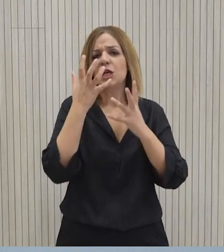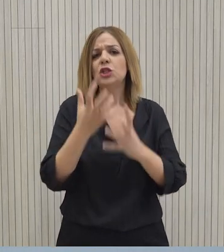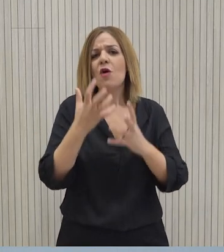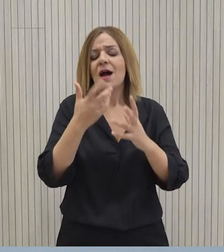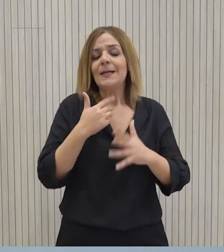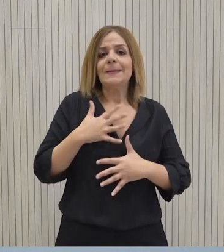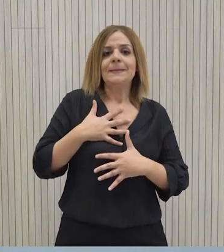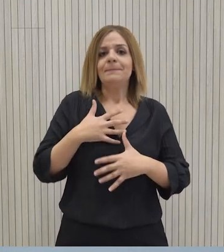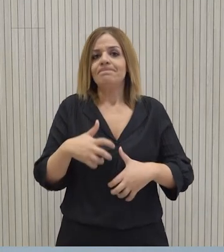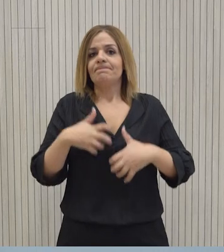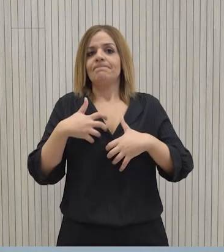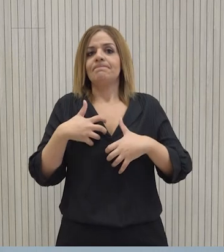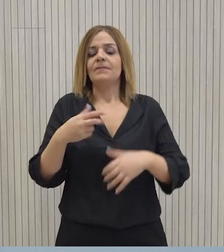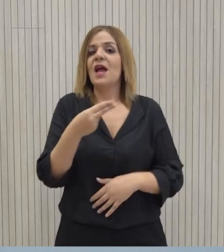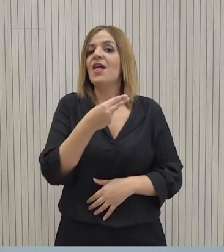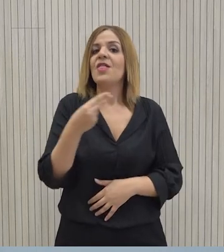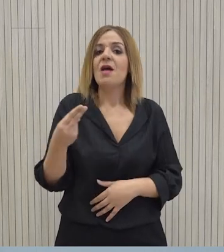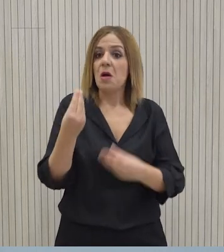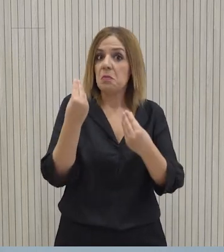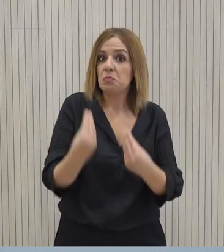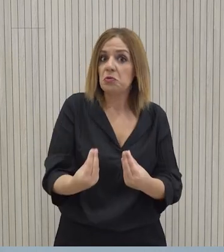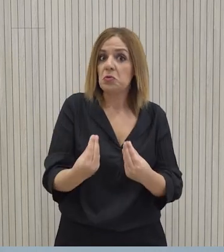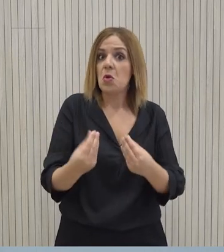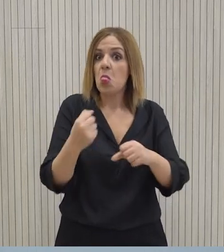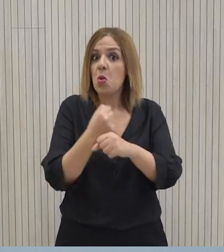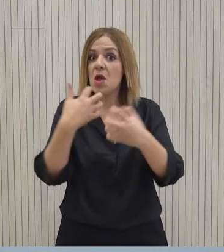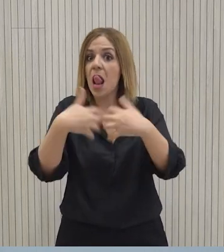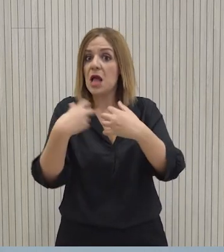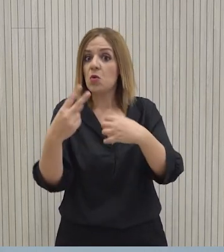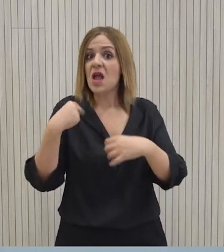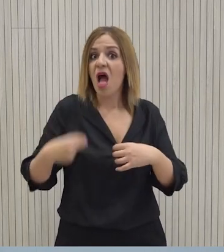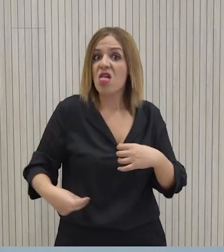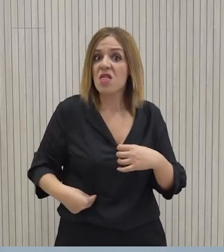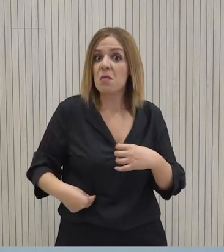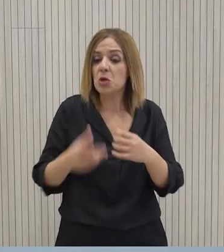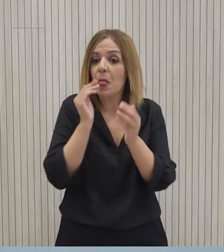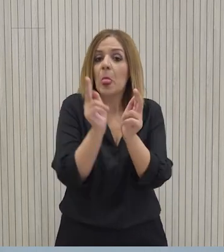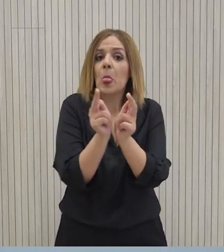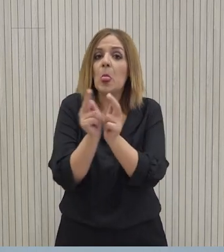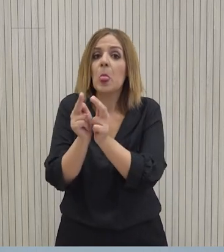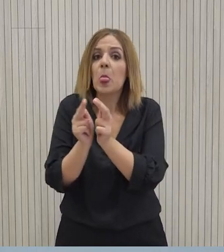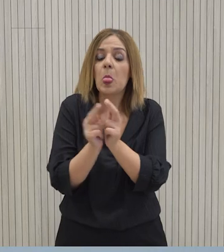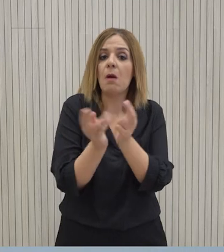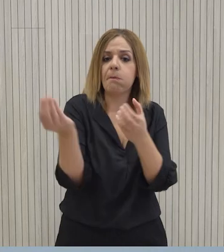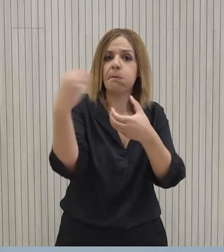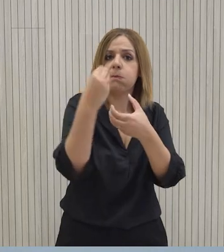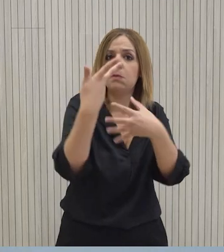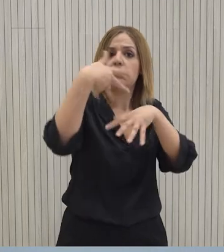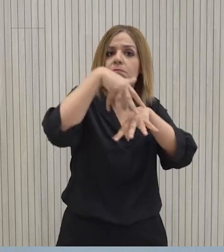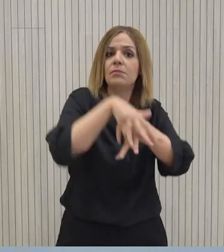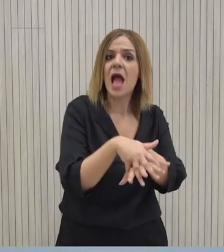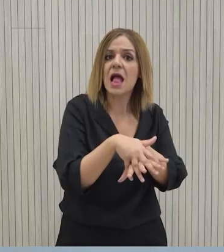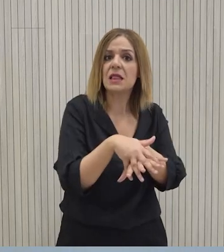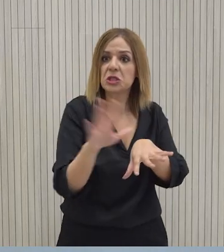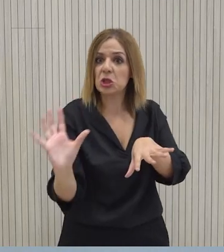επιφυλάξεις ως προς την αποτελεσματικότητα αλλά κυρίως ως προς την βιωσιμότητα του μοντέλου στο οποίο κατέληξε η